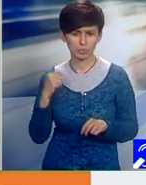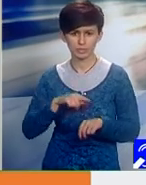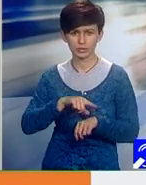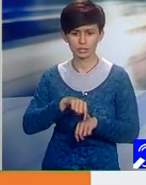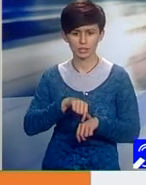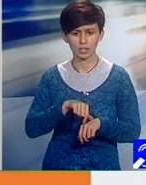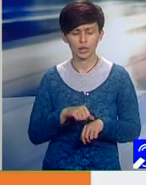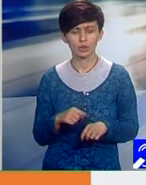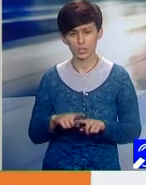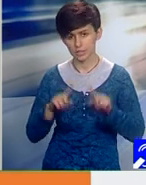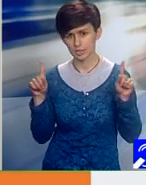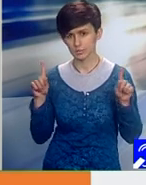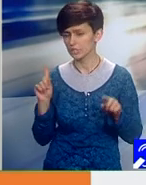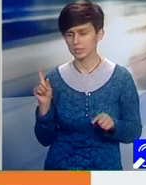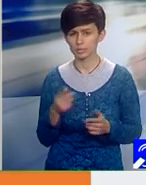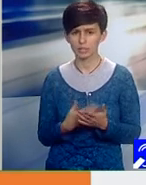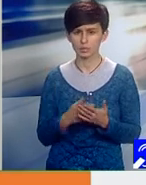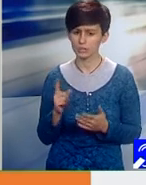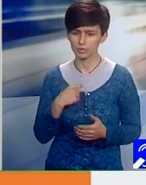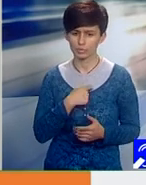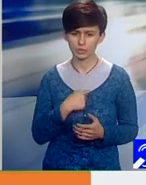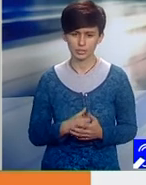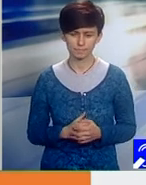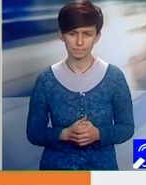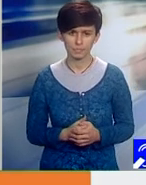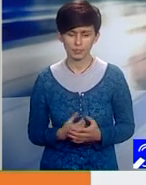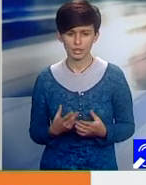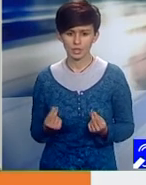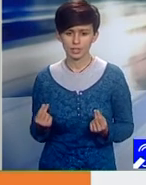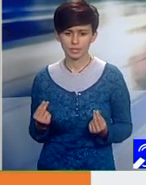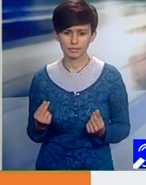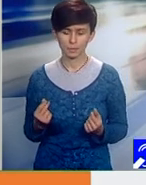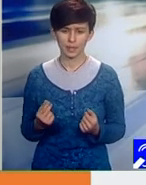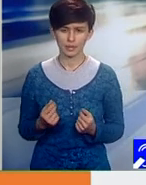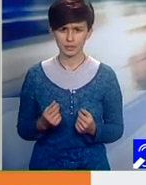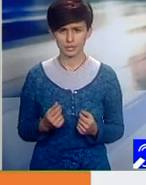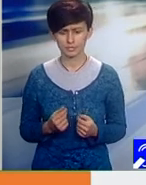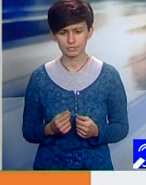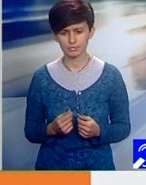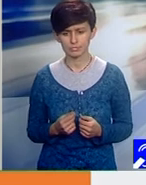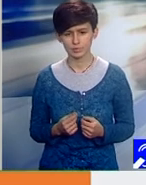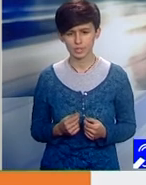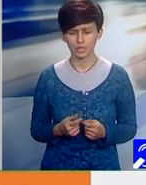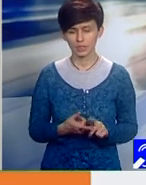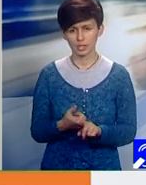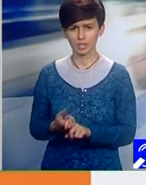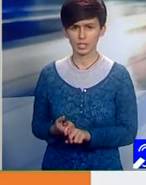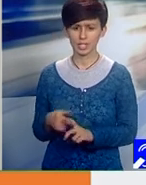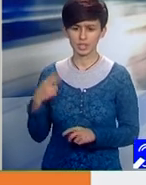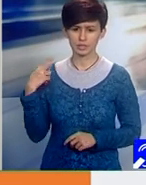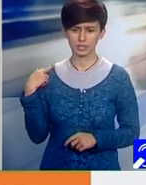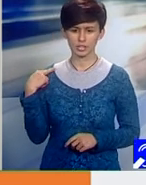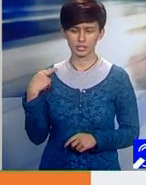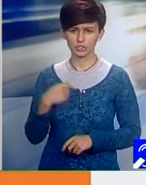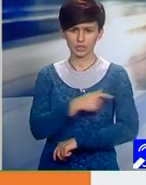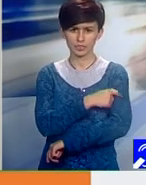reclinează, n-am cum să le am. Dar majoritatea, că acum revenim și la șefii de